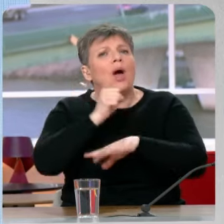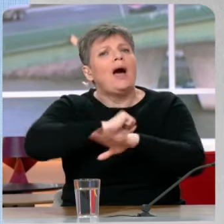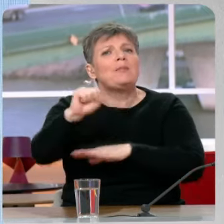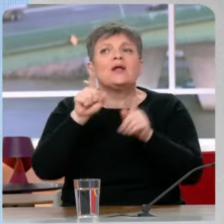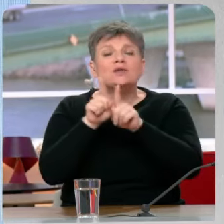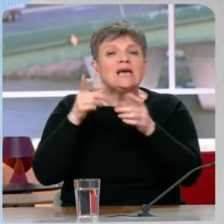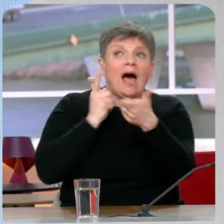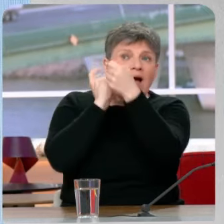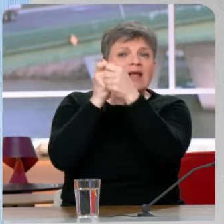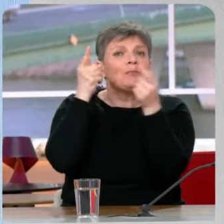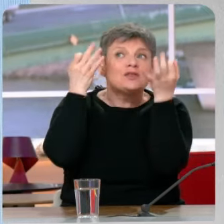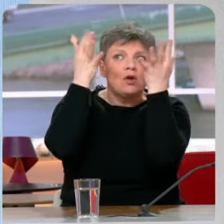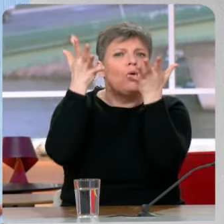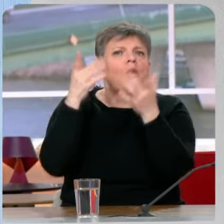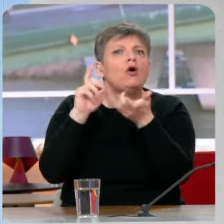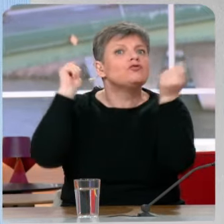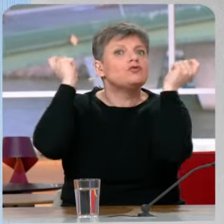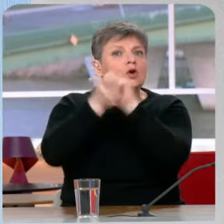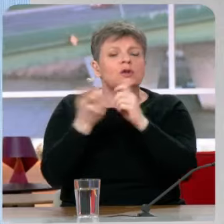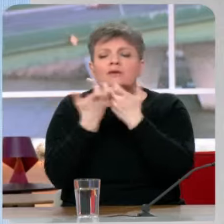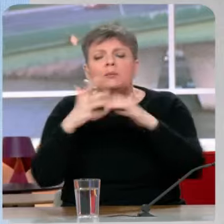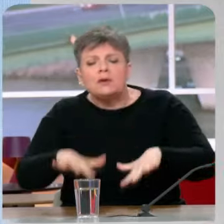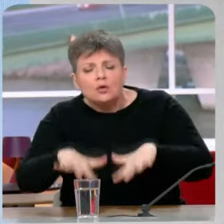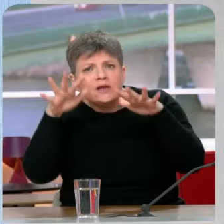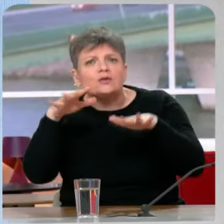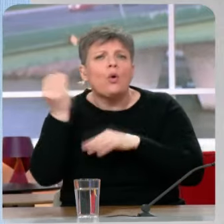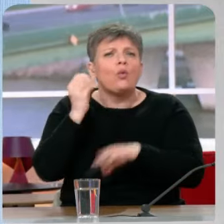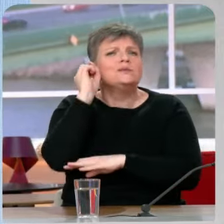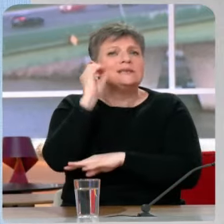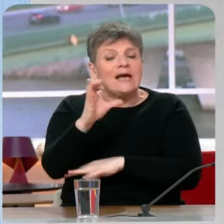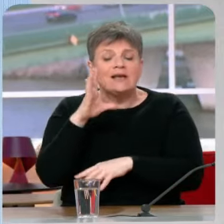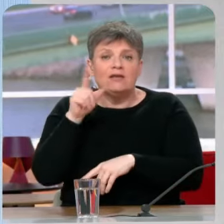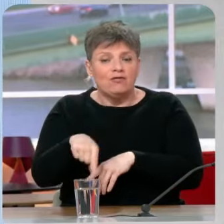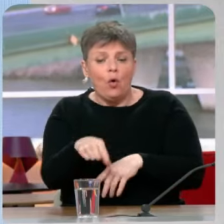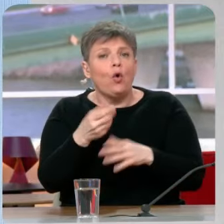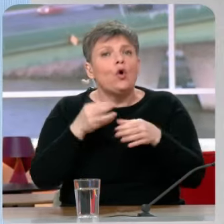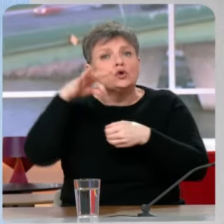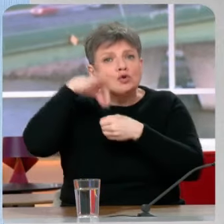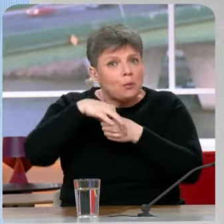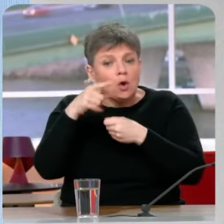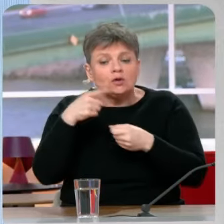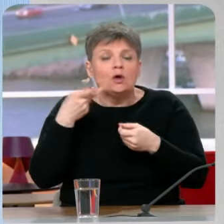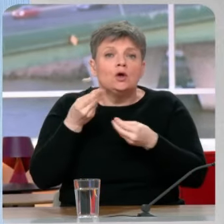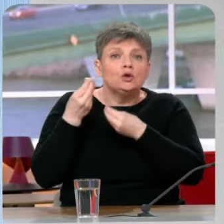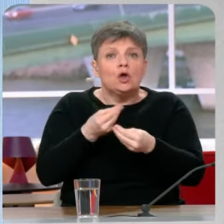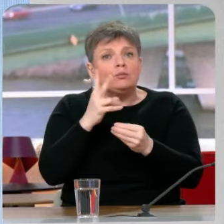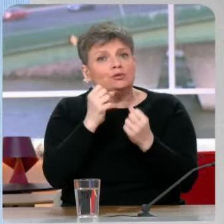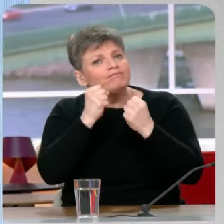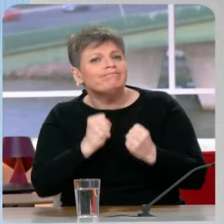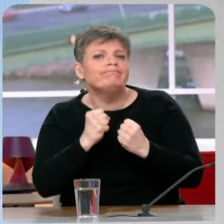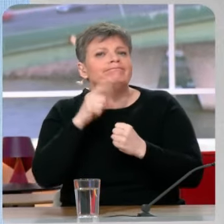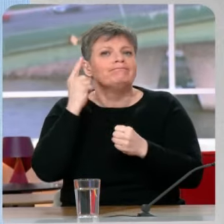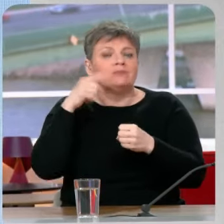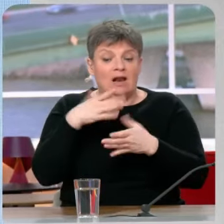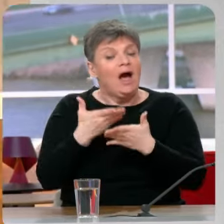inédits d'un point de vue climatique, des inondations ou des sécheresses, et qu'il faut adapter nos semences pour les rendre plus résilientes. On a